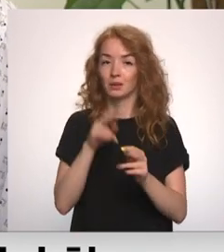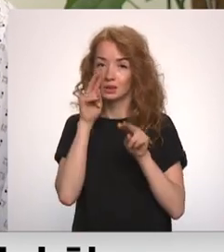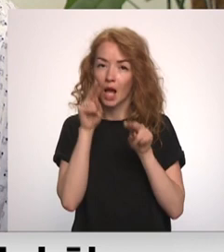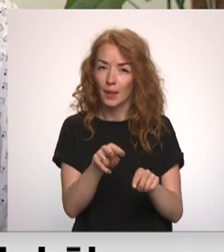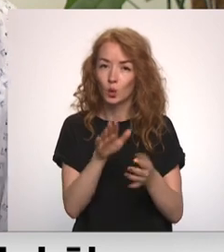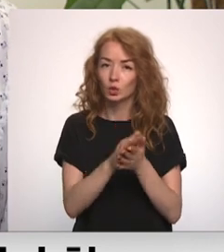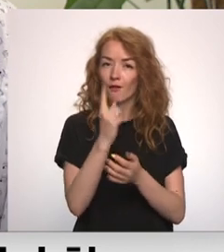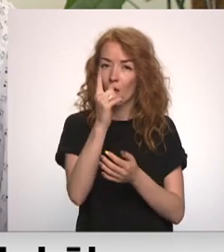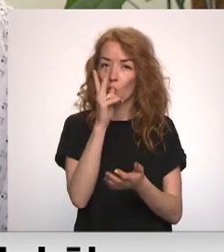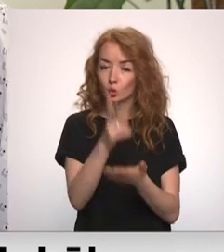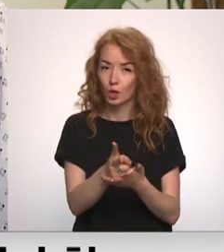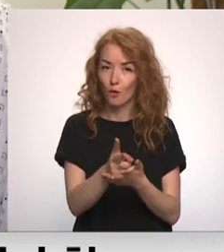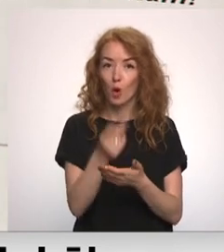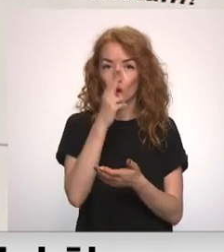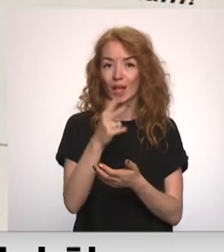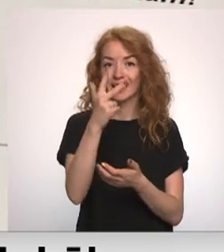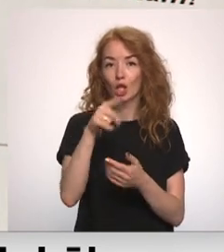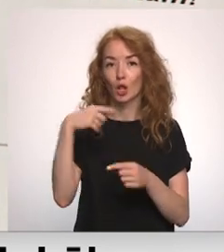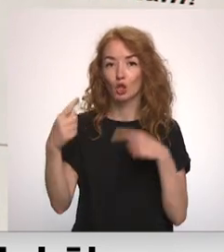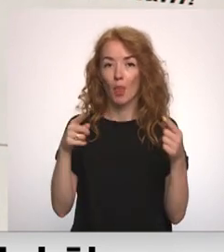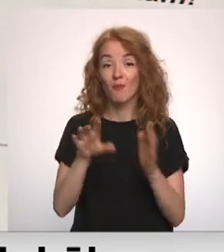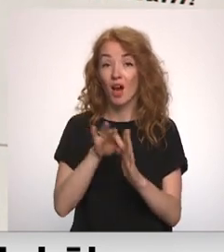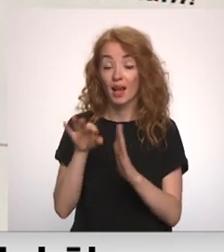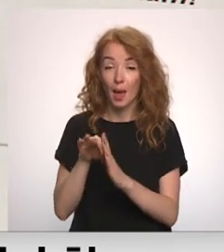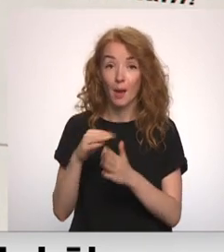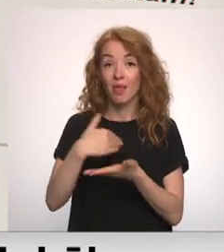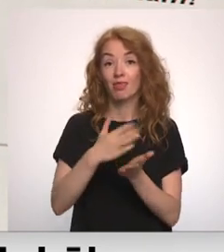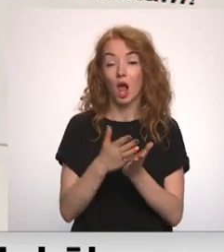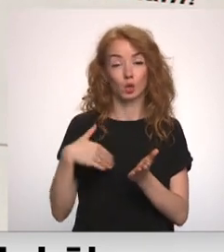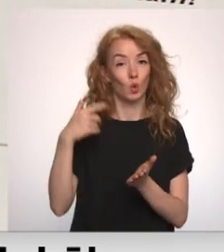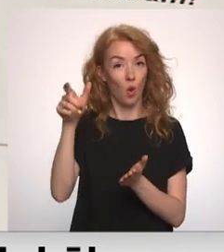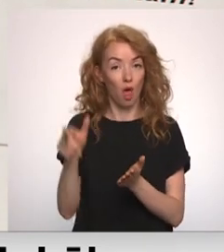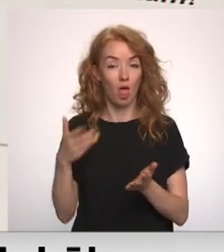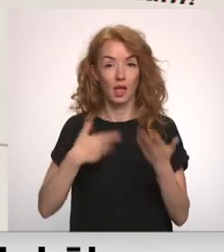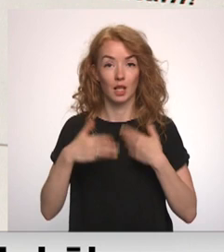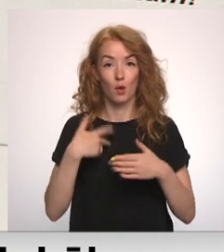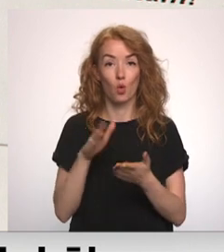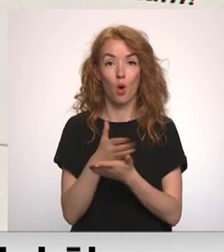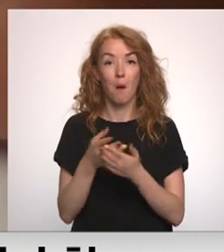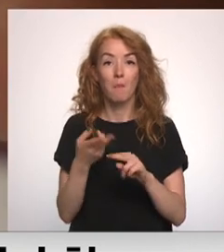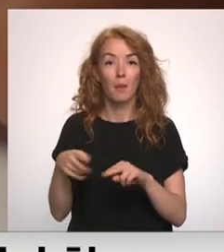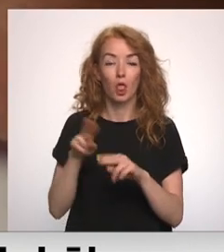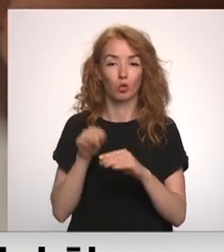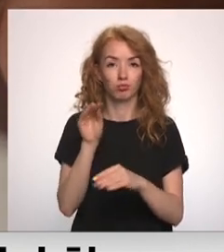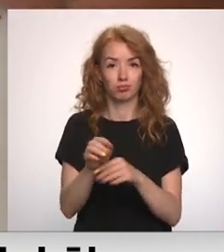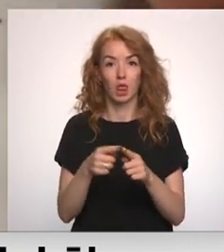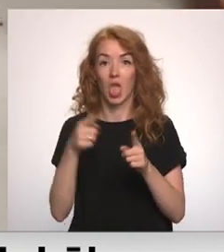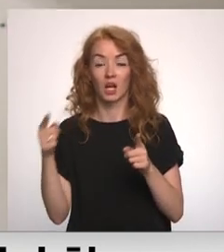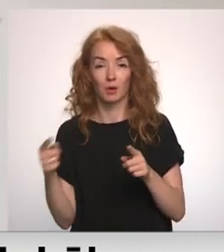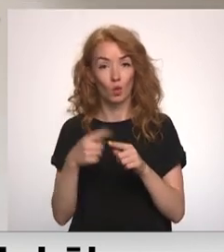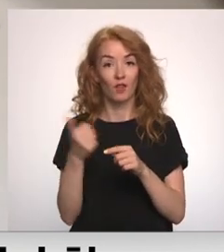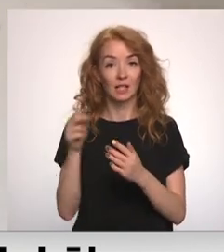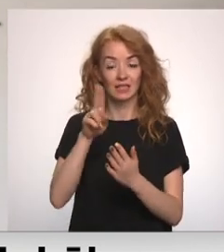vienu uzdevumu no trim pusēm. Jāpiebilst, ka daļa skolēnu eksāmenu skārto papildu termiņā un viņi